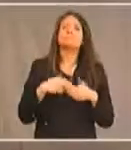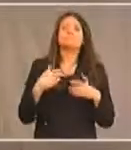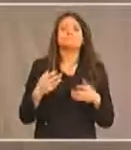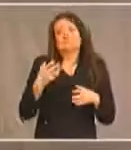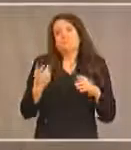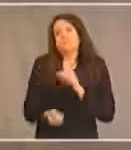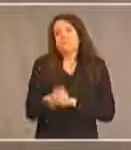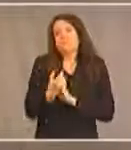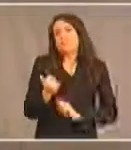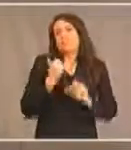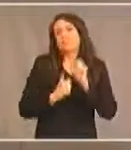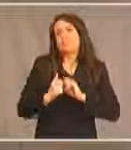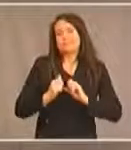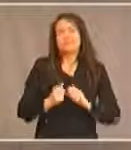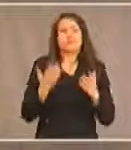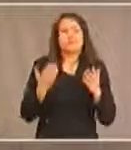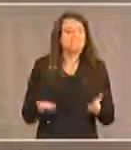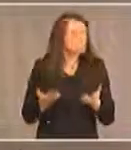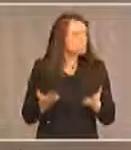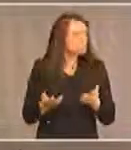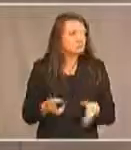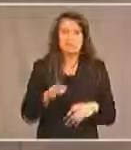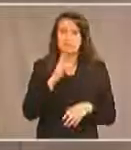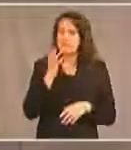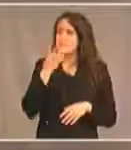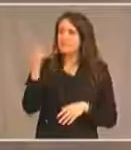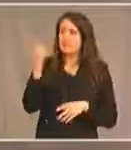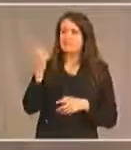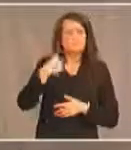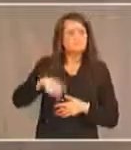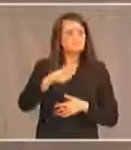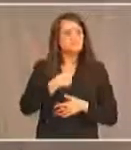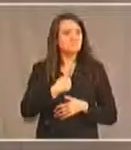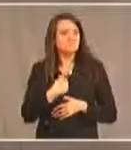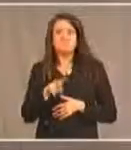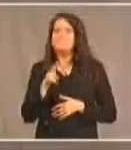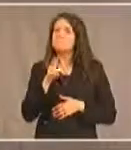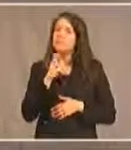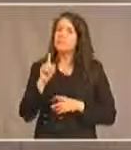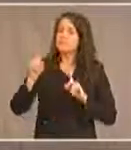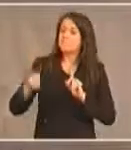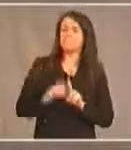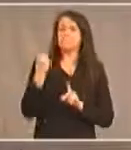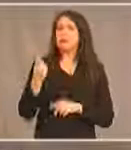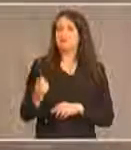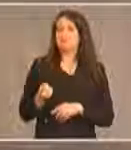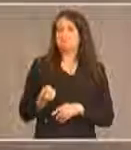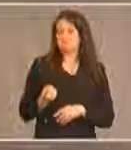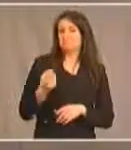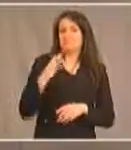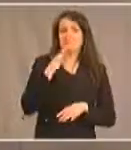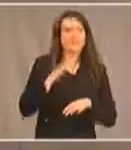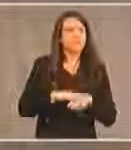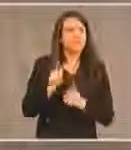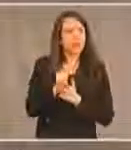événement historique c'était une très bonne expérience pour nous tous c'était une première à traiter de cette